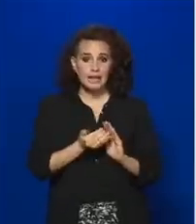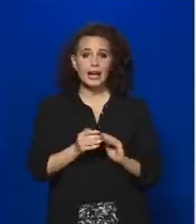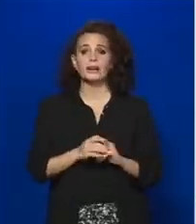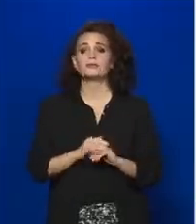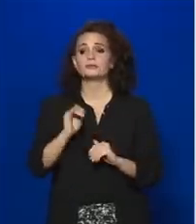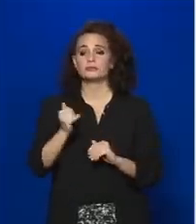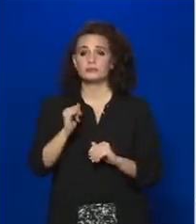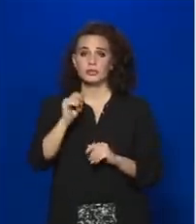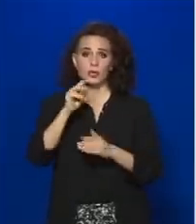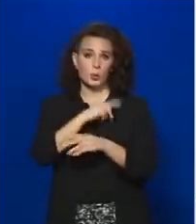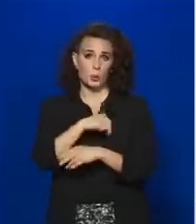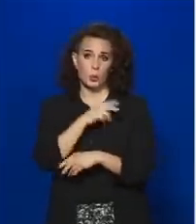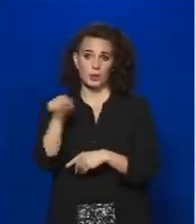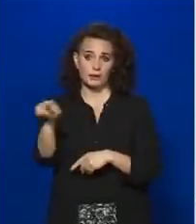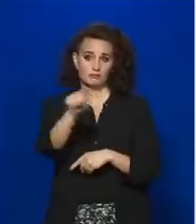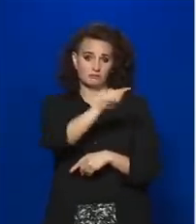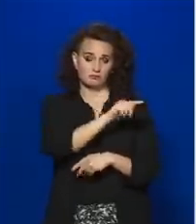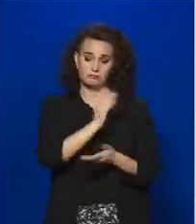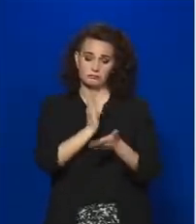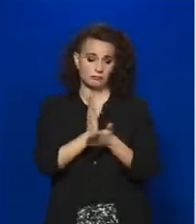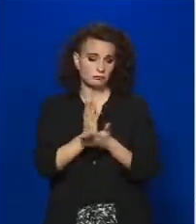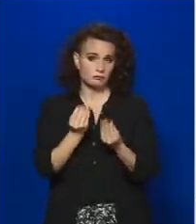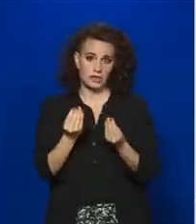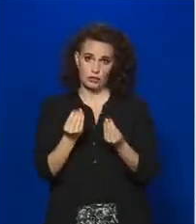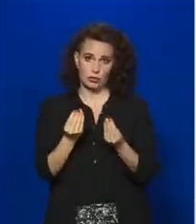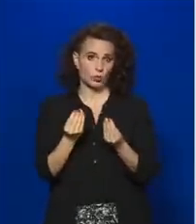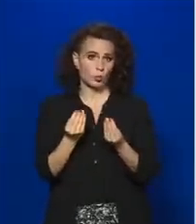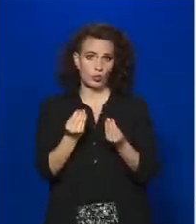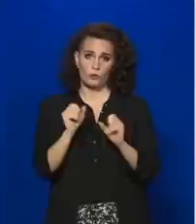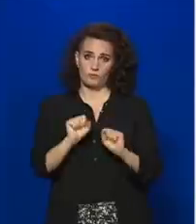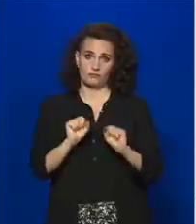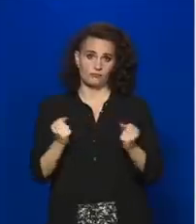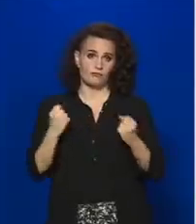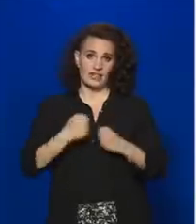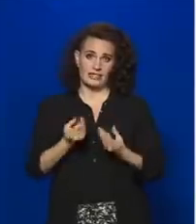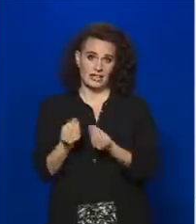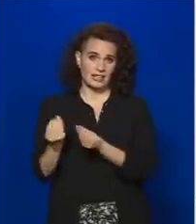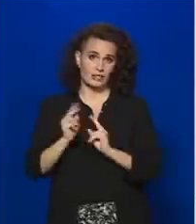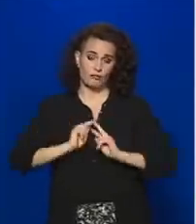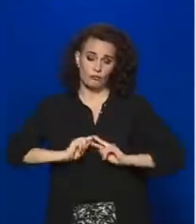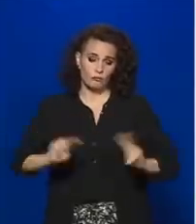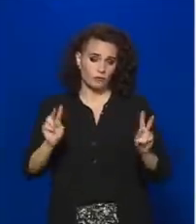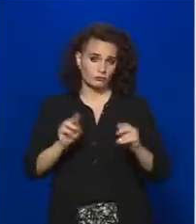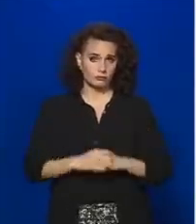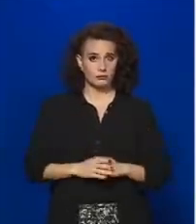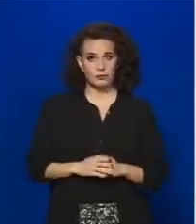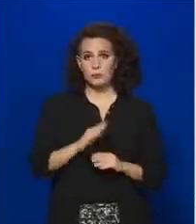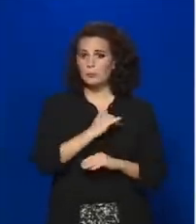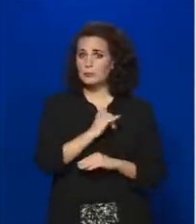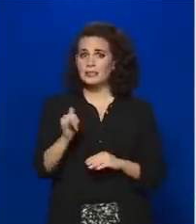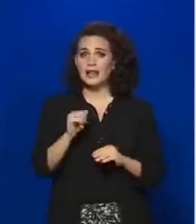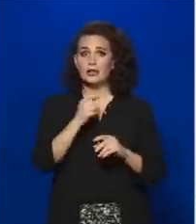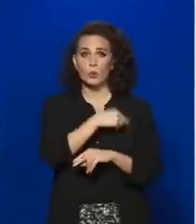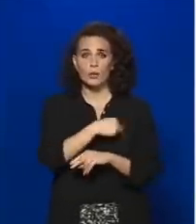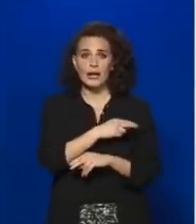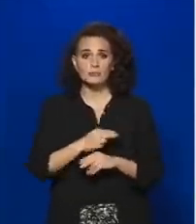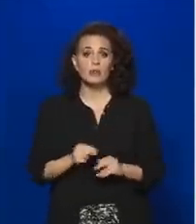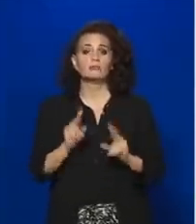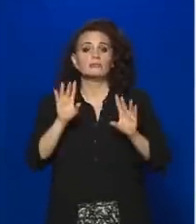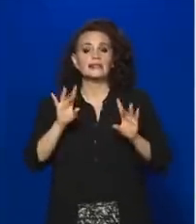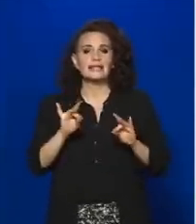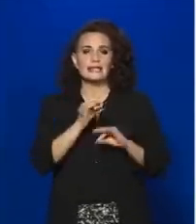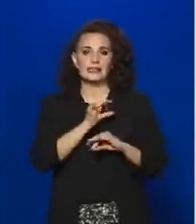megfelelő mennyiségű védőfelszerelés áll rendelkezésre, minden kórháznak legalább tíz napnyi tartalék áll